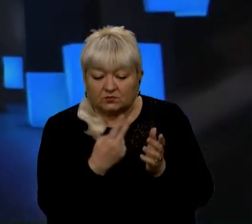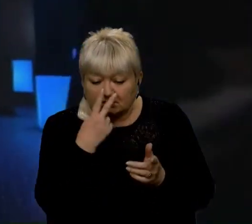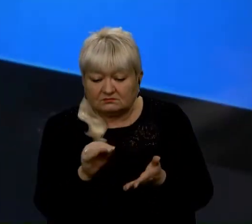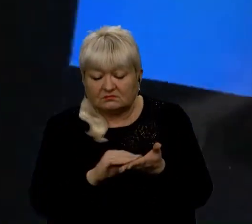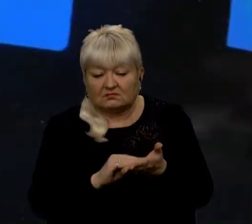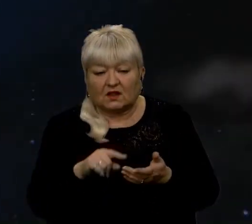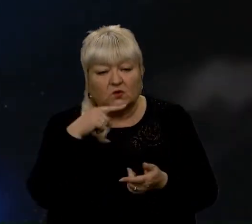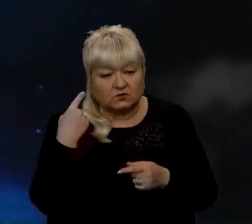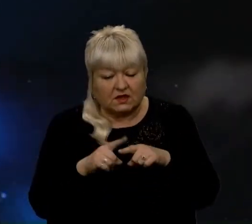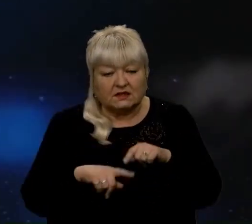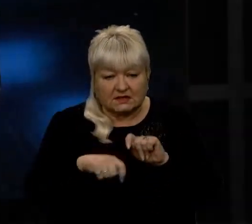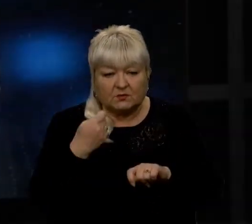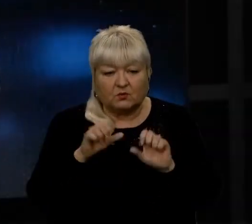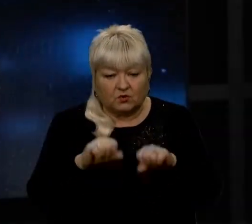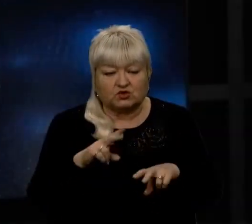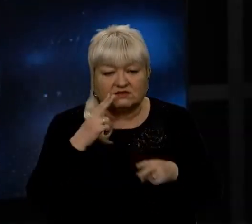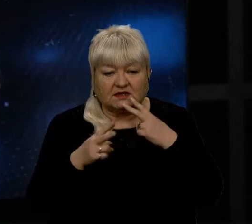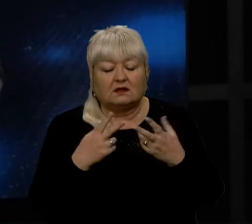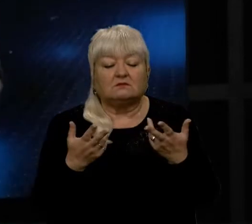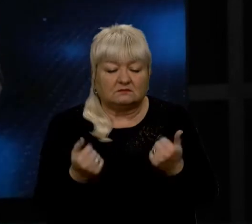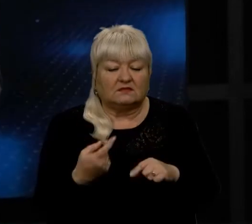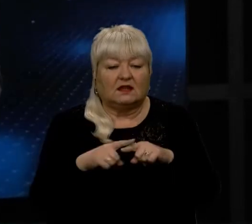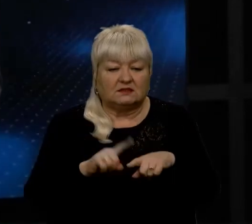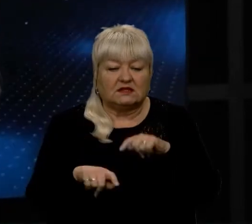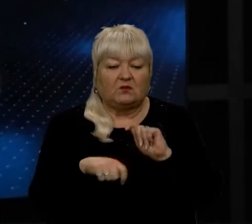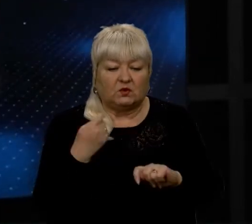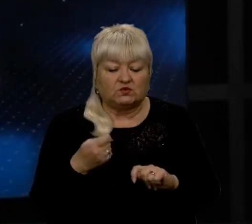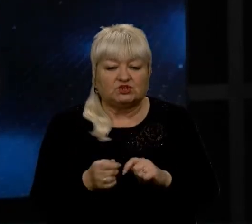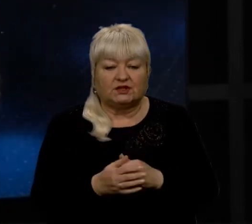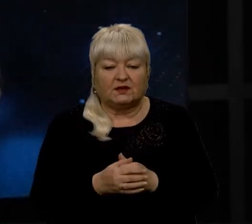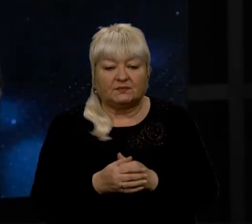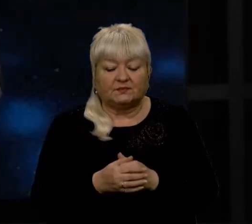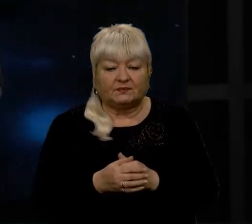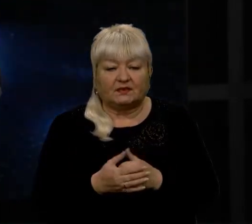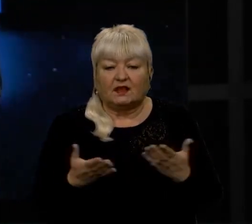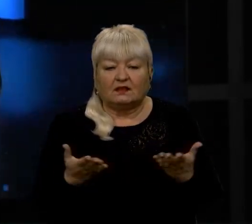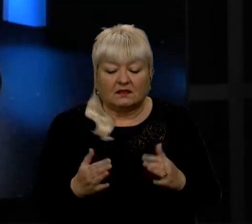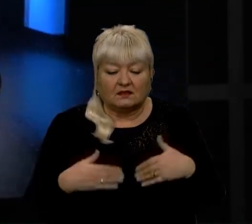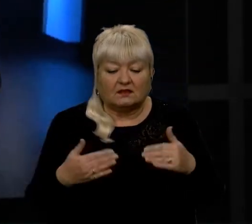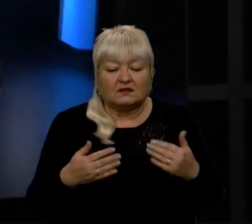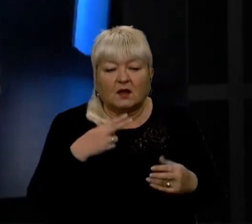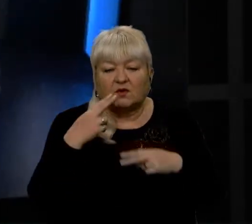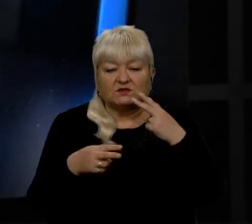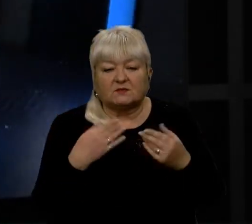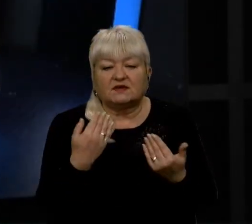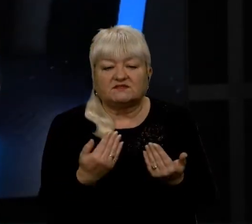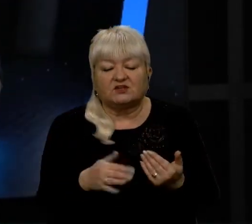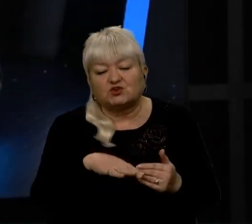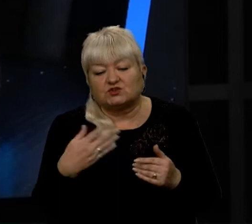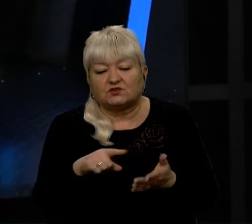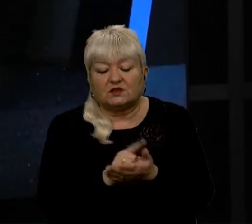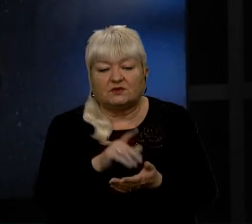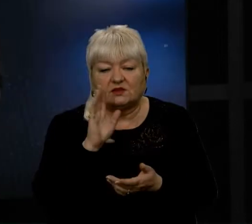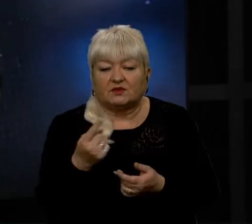можу я скаржитись? Безумовно, це порушення. І які етапи оскарження з вашої сторони мали би бути?